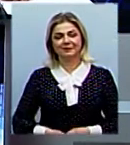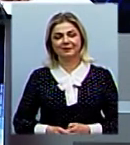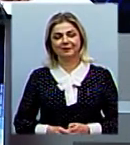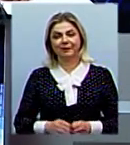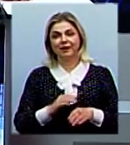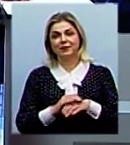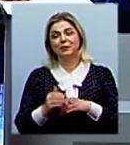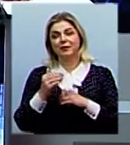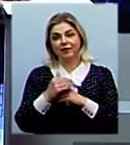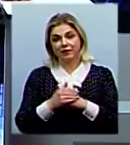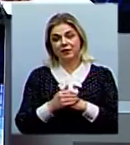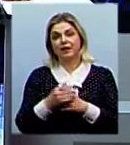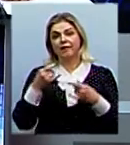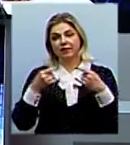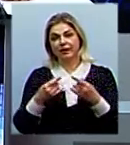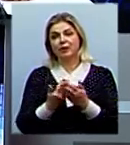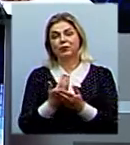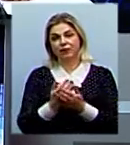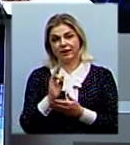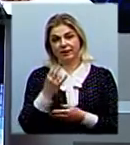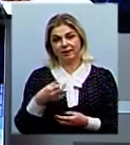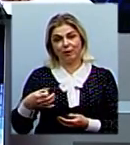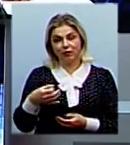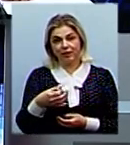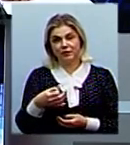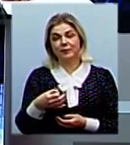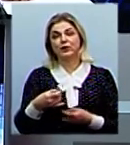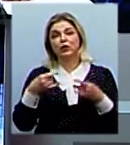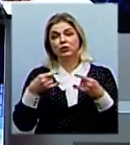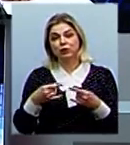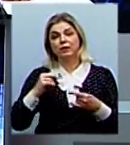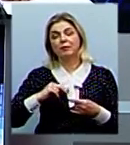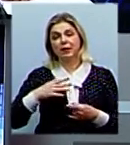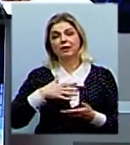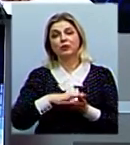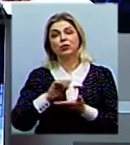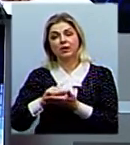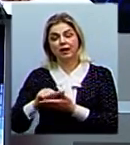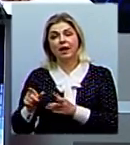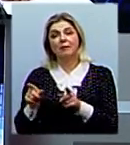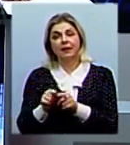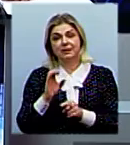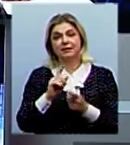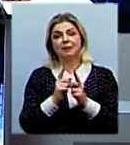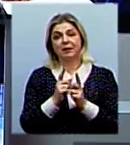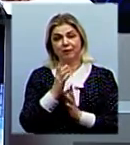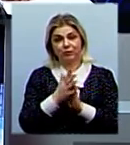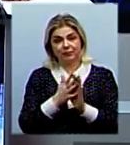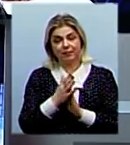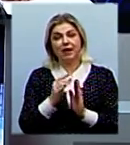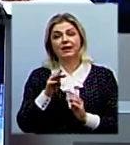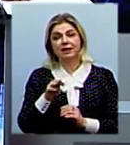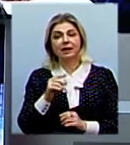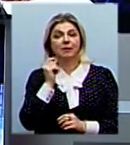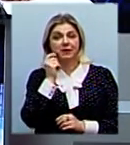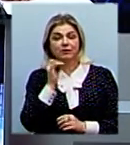Добрий вечір! В ефірі телевізійні новини Миколаївщини. В студії працює Вікторія Андрушків. Разом зі мною Тетяна Миснікова. На